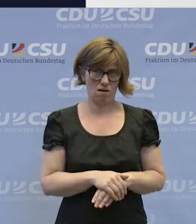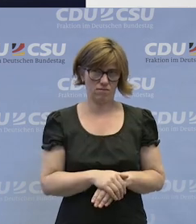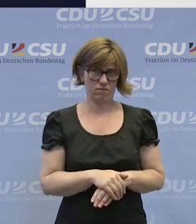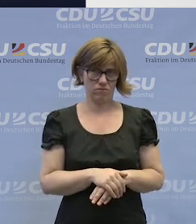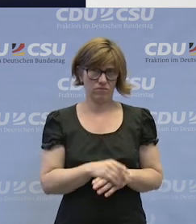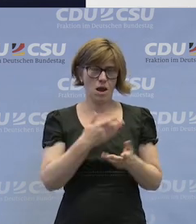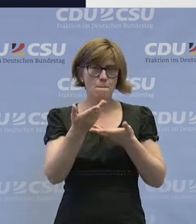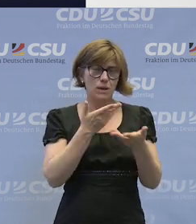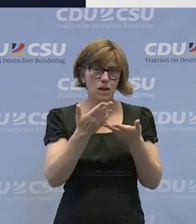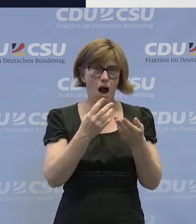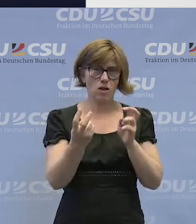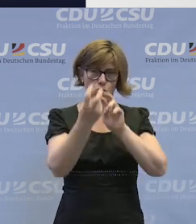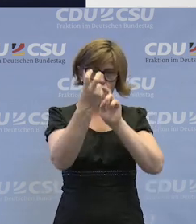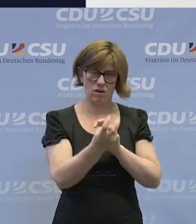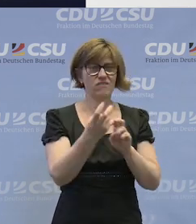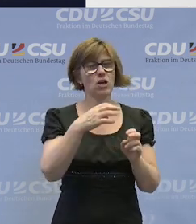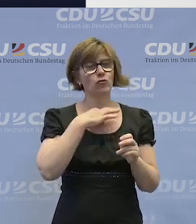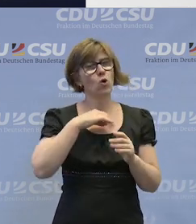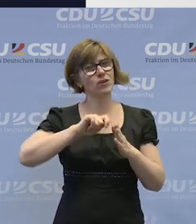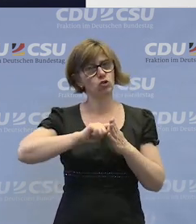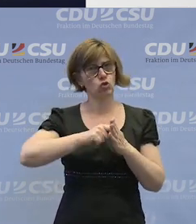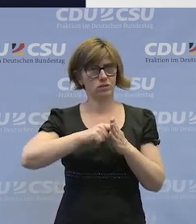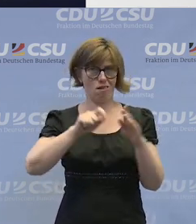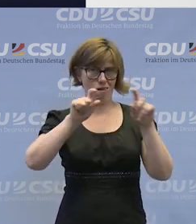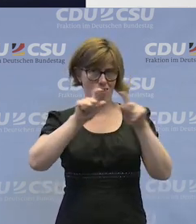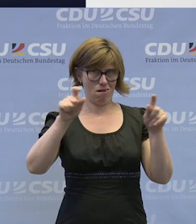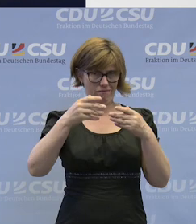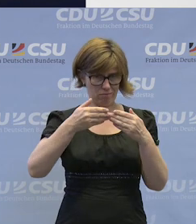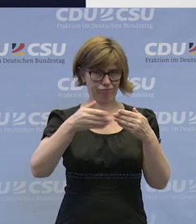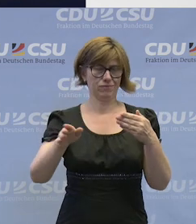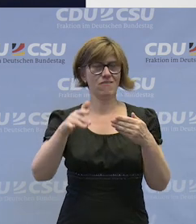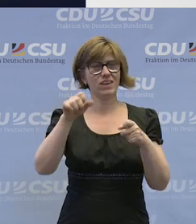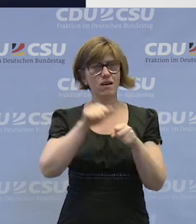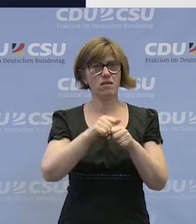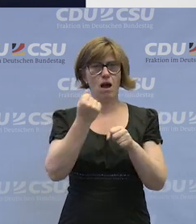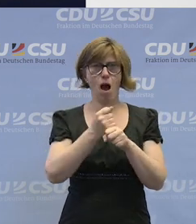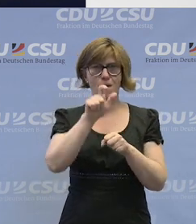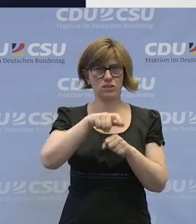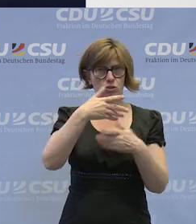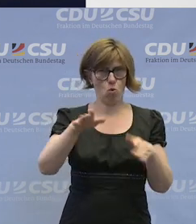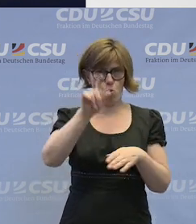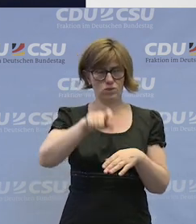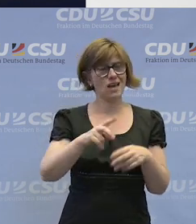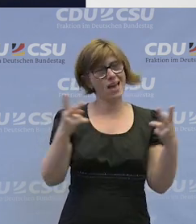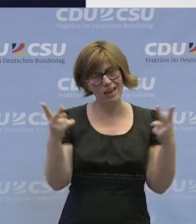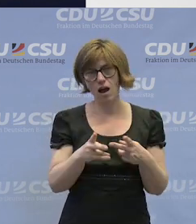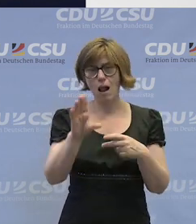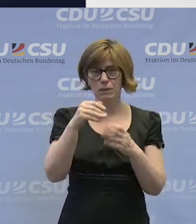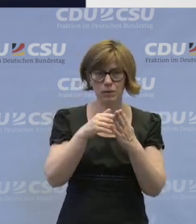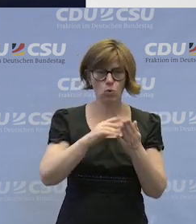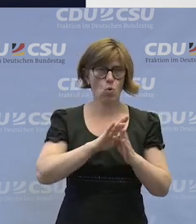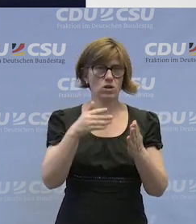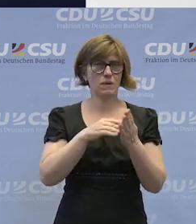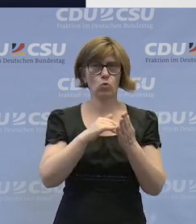Und die Beratung ist jetzt erstmal der Kernschlüssel für uns, wie wir uns arbeitslosen Menschen, egal ob jetzt mit oder ohne